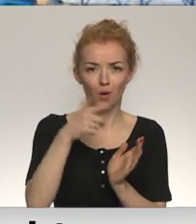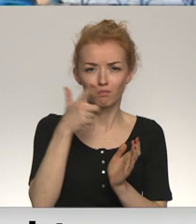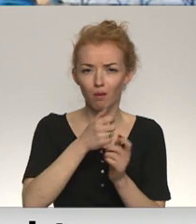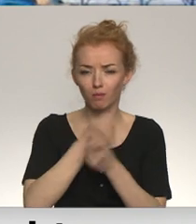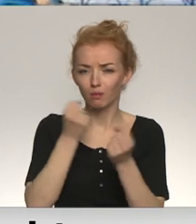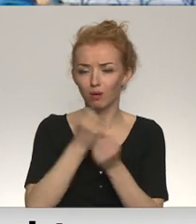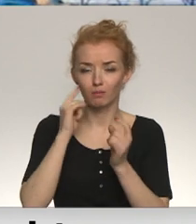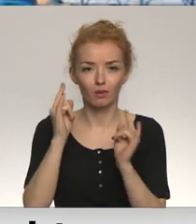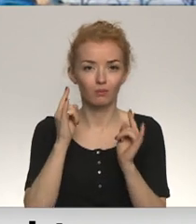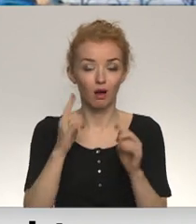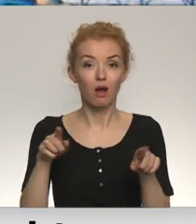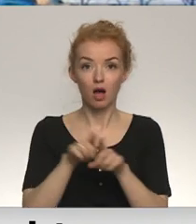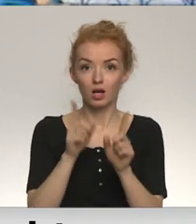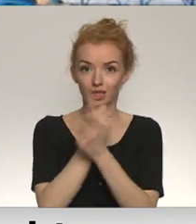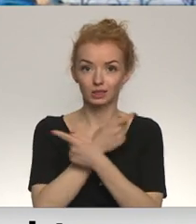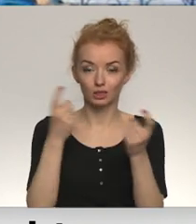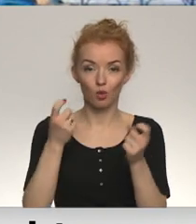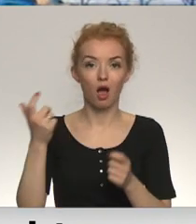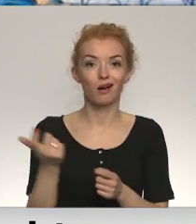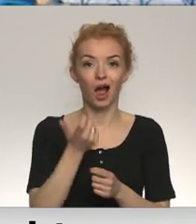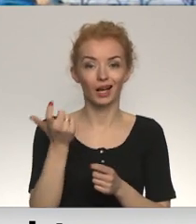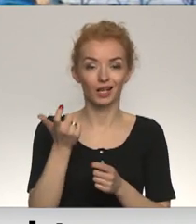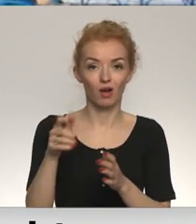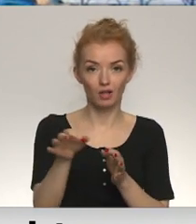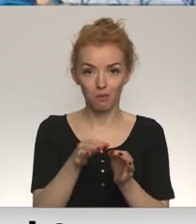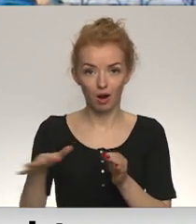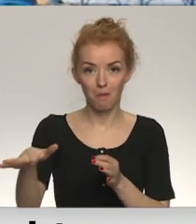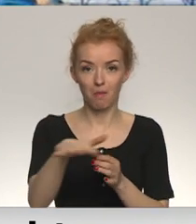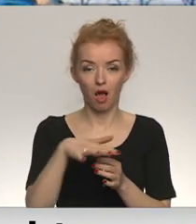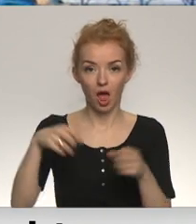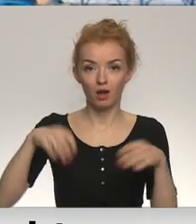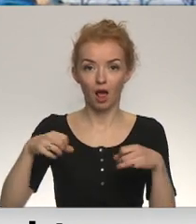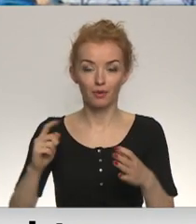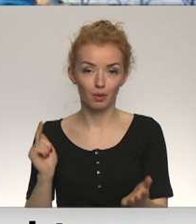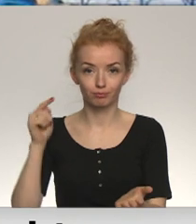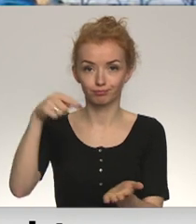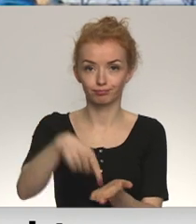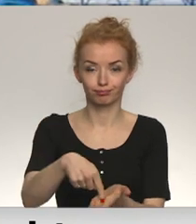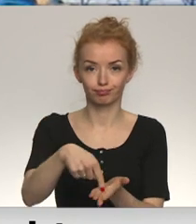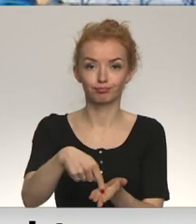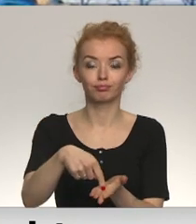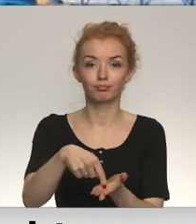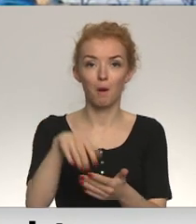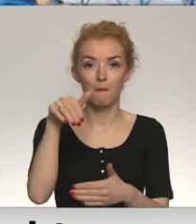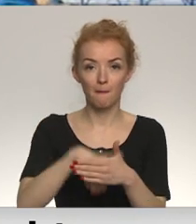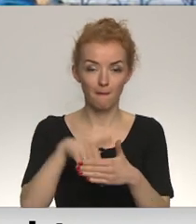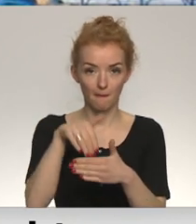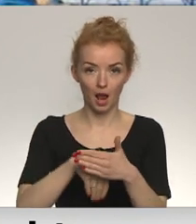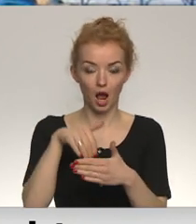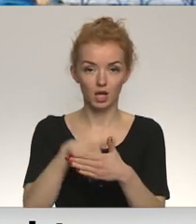Tāpat, ziņots, ka Harkivs apgabalā raķeti ir trāpījusi kādai pasta